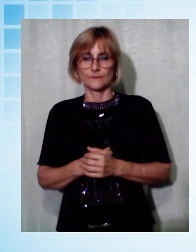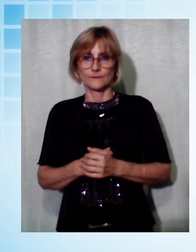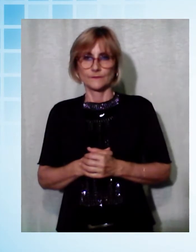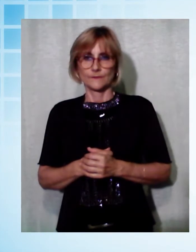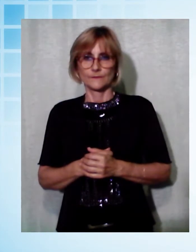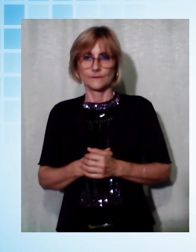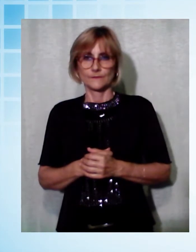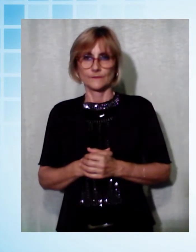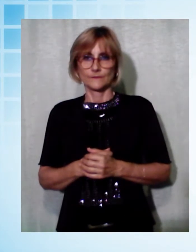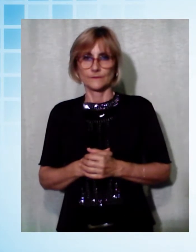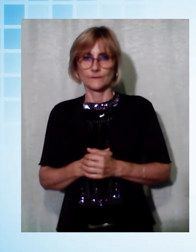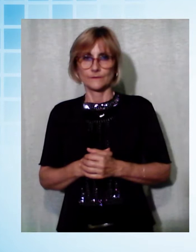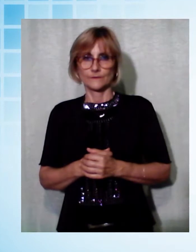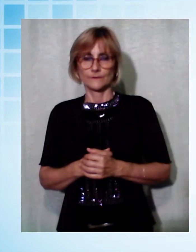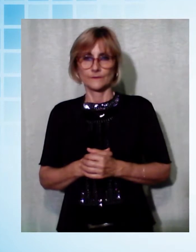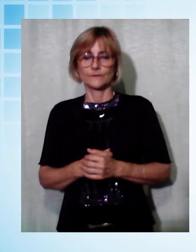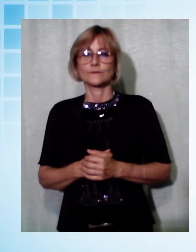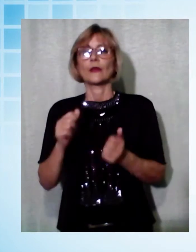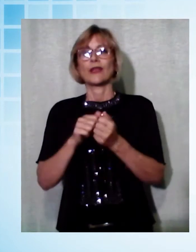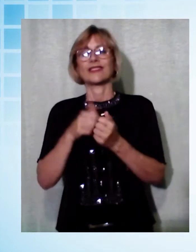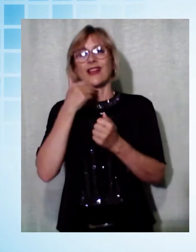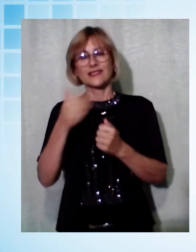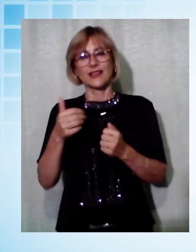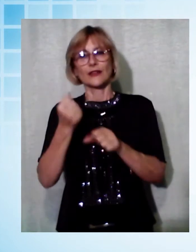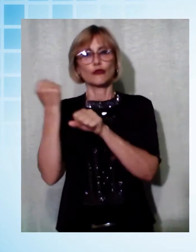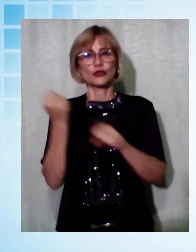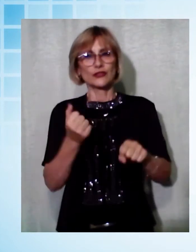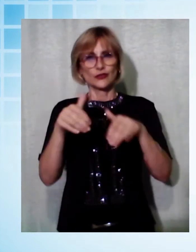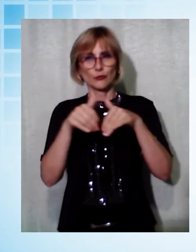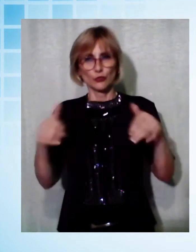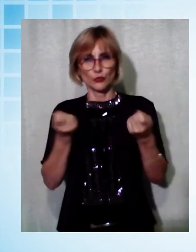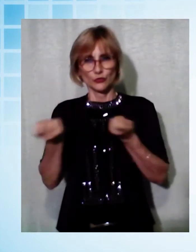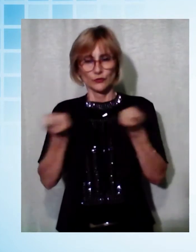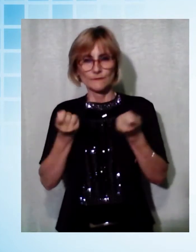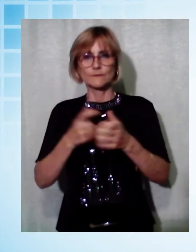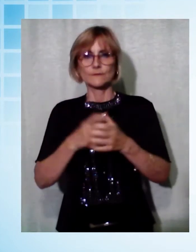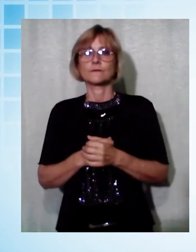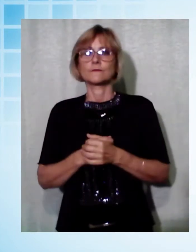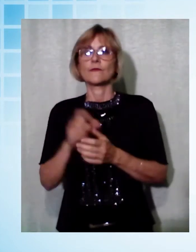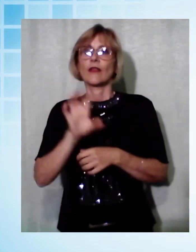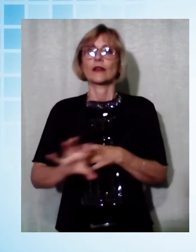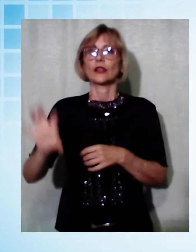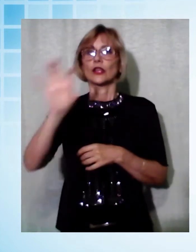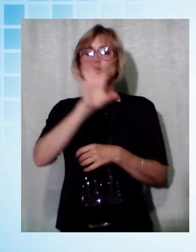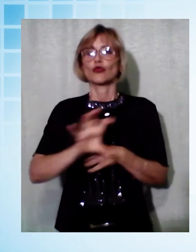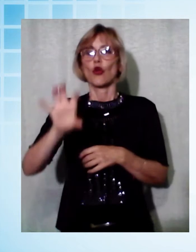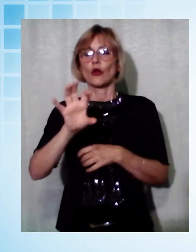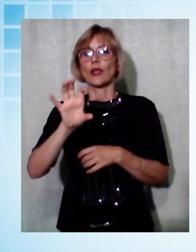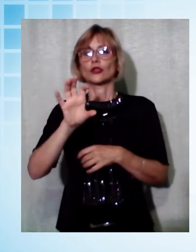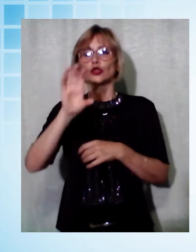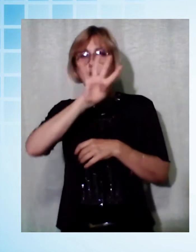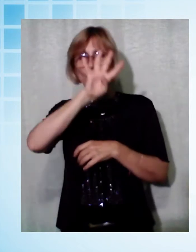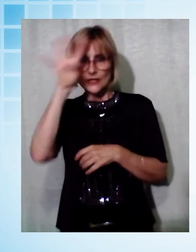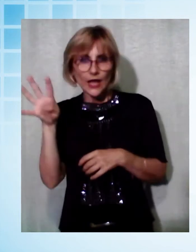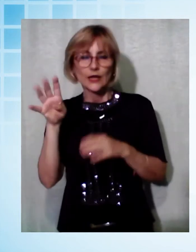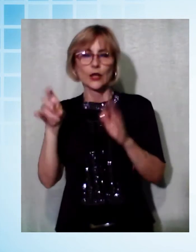gestirà il Museo Mitorai. Anche la Regione Toscana, insieme al Ministero della Cultura e al Comune di Pietrasanta, sosterrà il